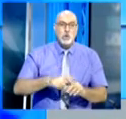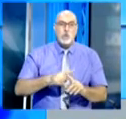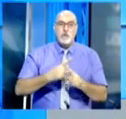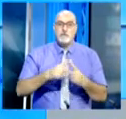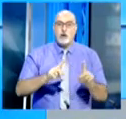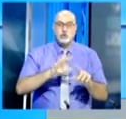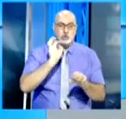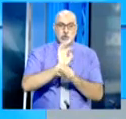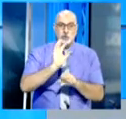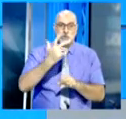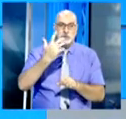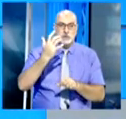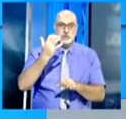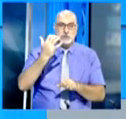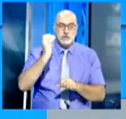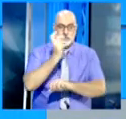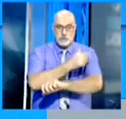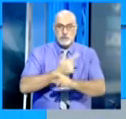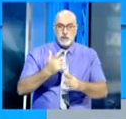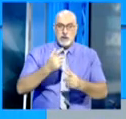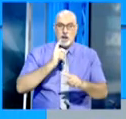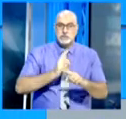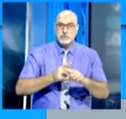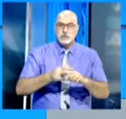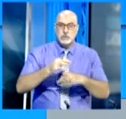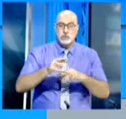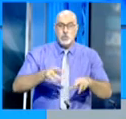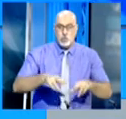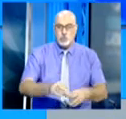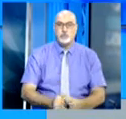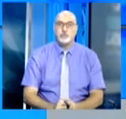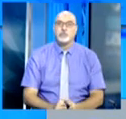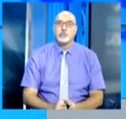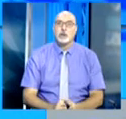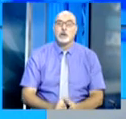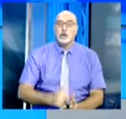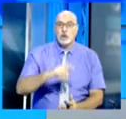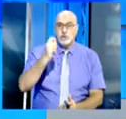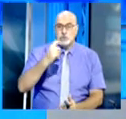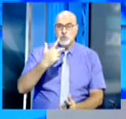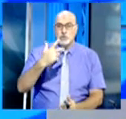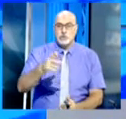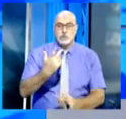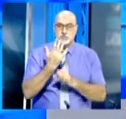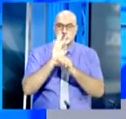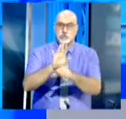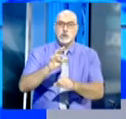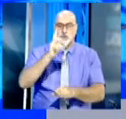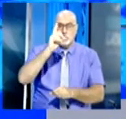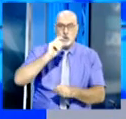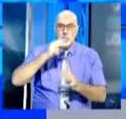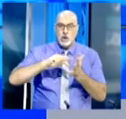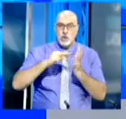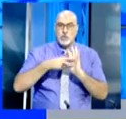الصحراويين ومنعهم من التعبير الحر كما كشفت الجمعيات الصحراوية للمبعوث الأممي عن مخطط